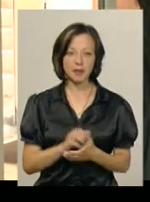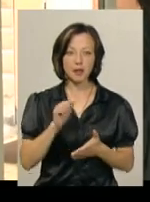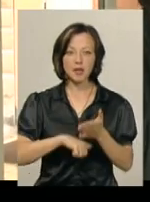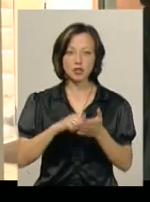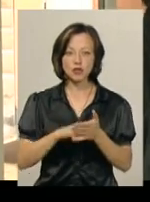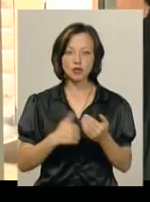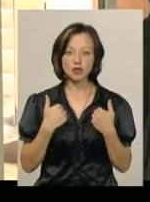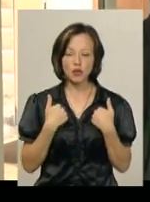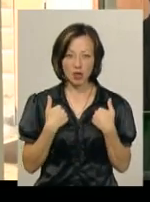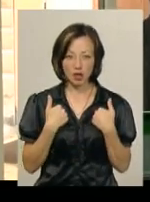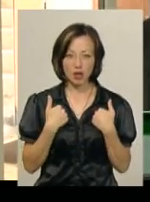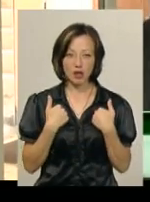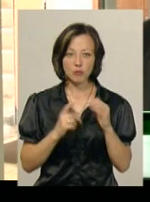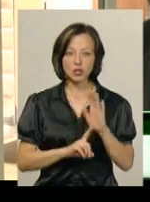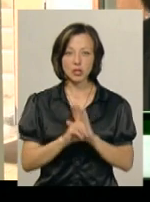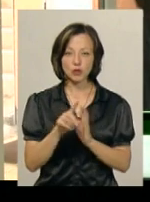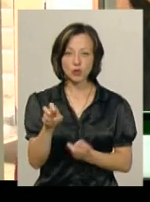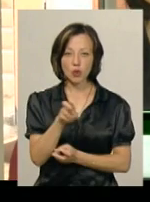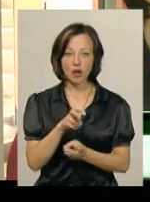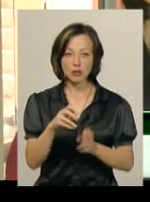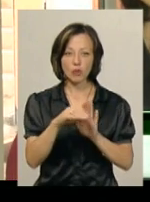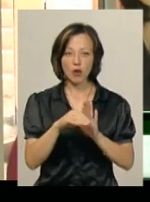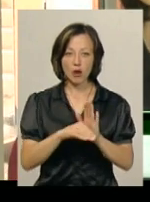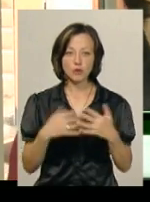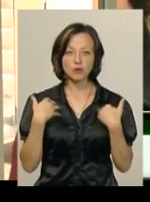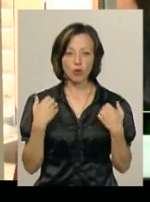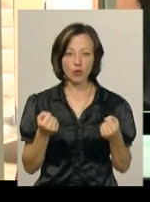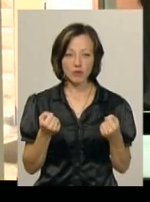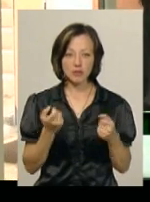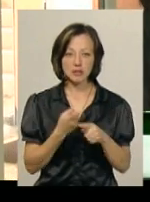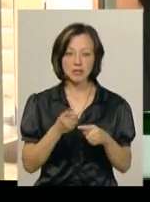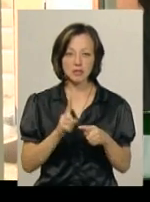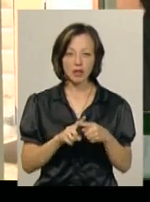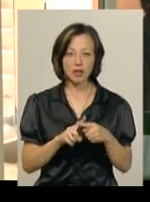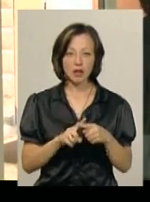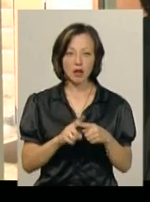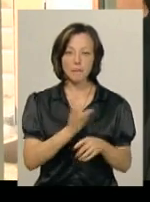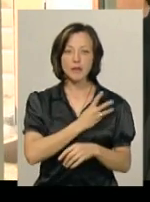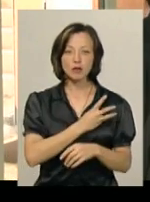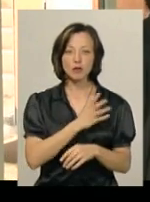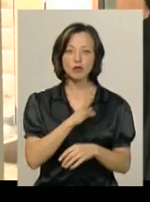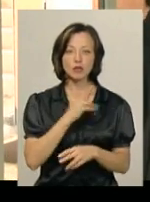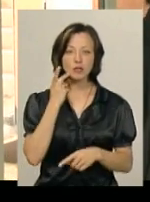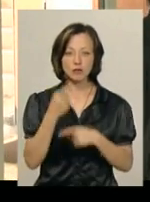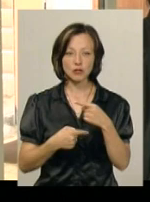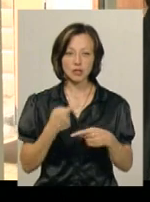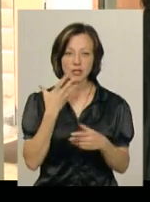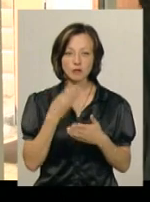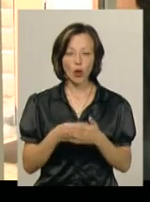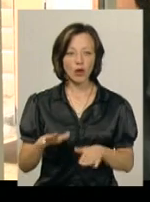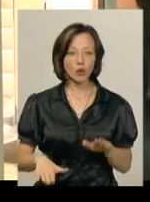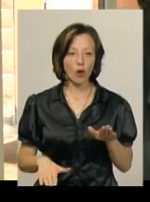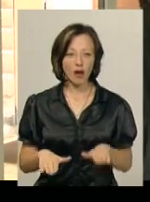тим, що я почала шукати програму здоров'я, це бажання бути завжди на своїх